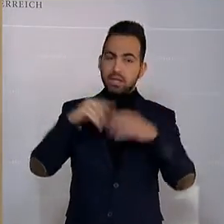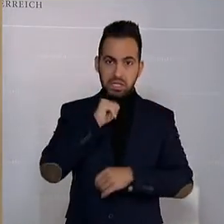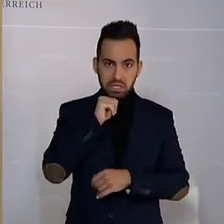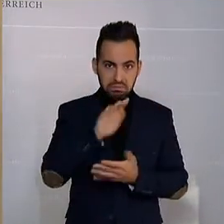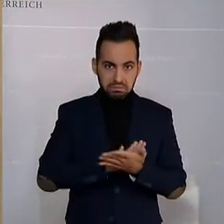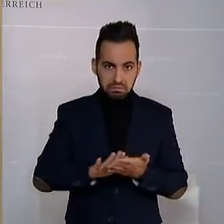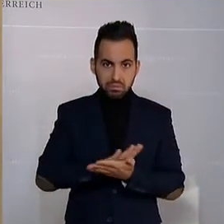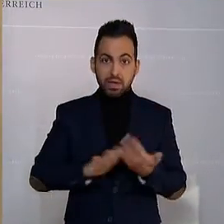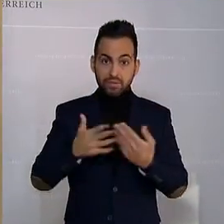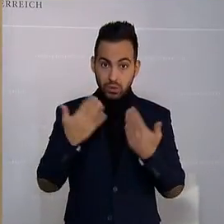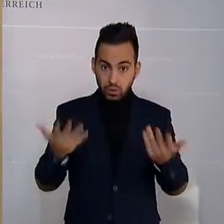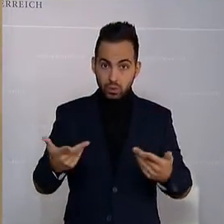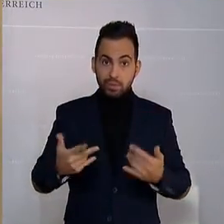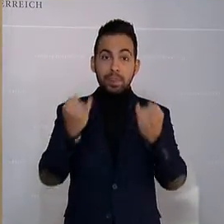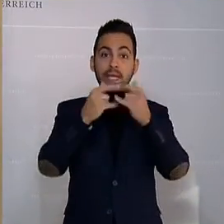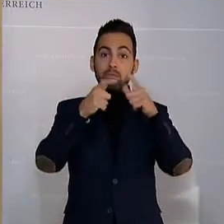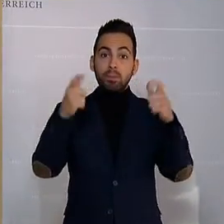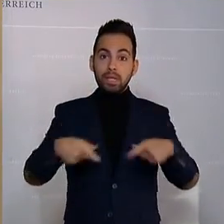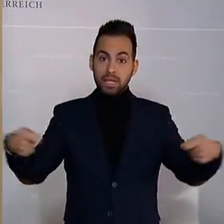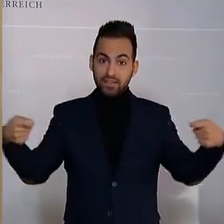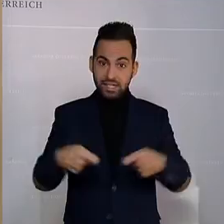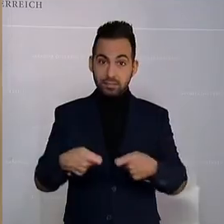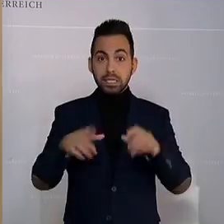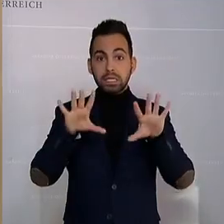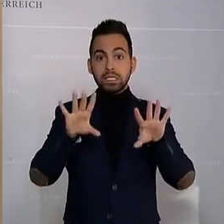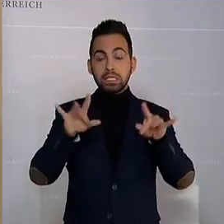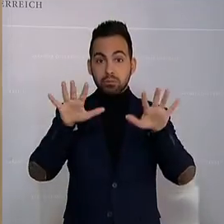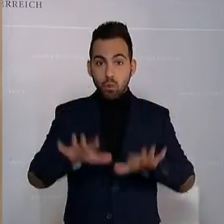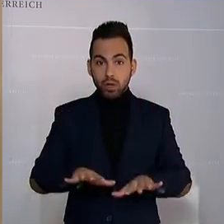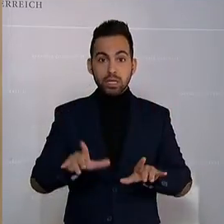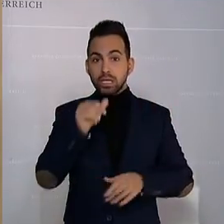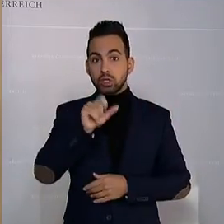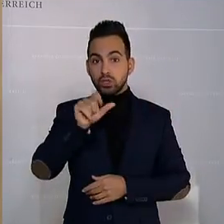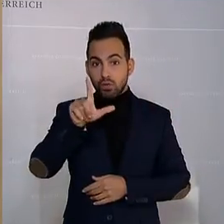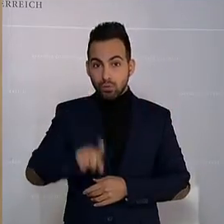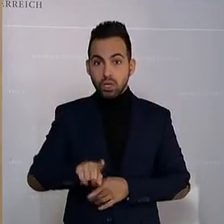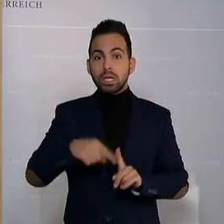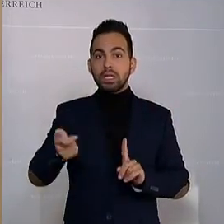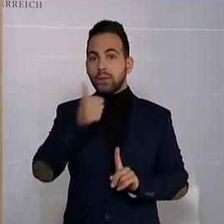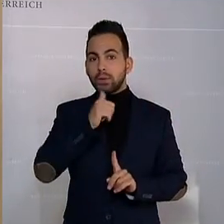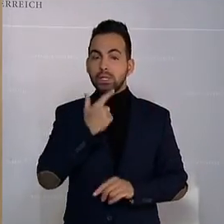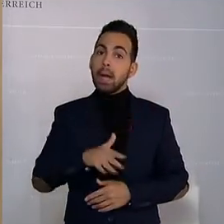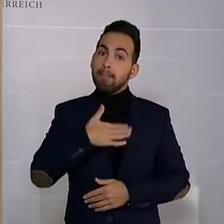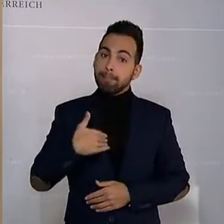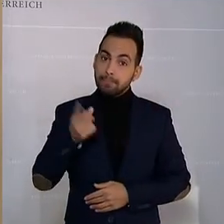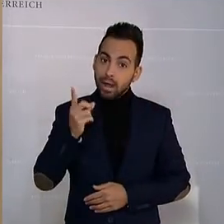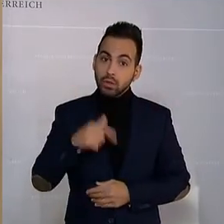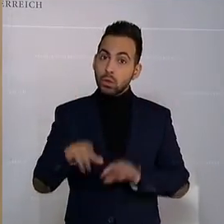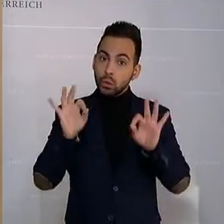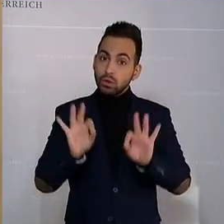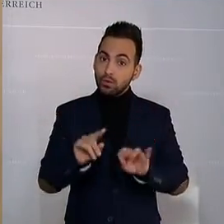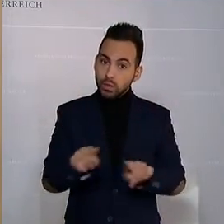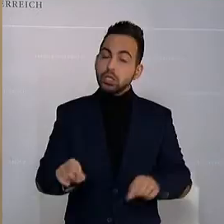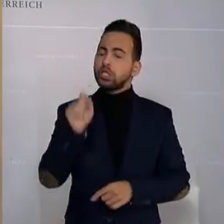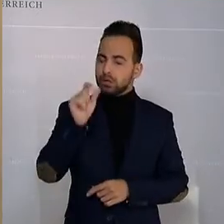wenn Sie so ein Immobilieninvestment vielleicht gern zehn Monate halten würden und nicht zwölf, dann haben die Grünen gesagt, brav sein, gut für dich sind